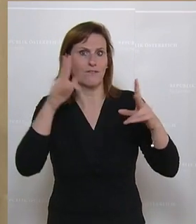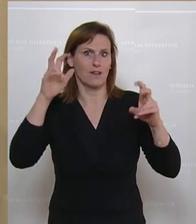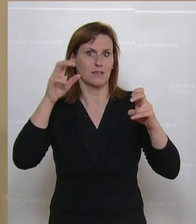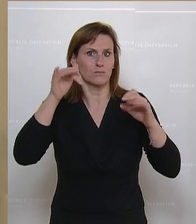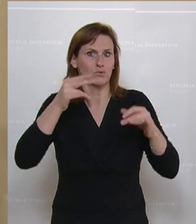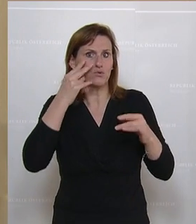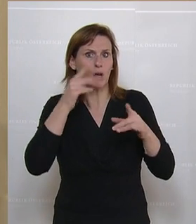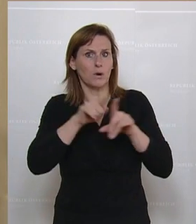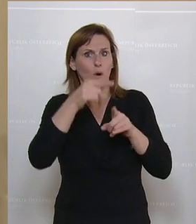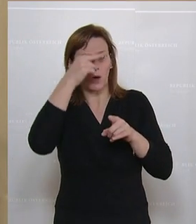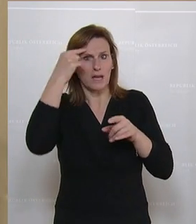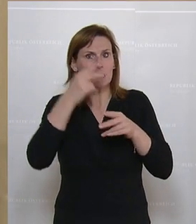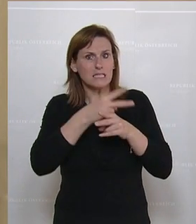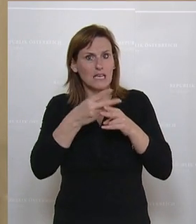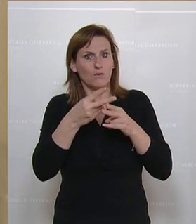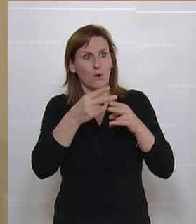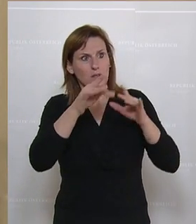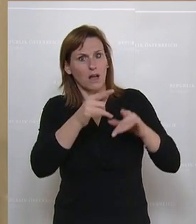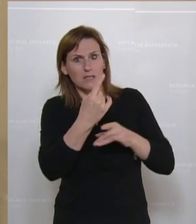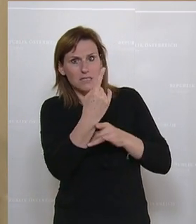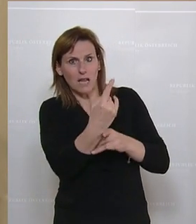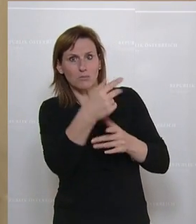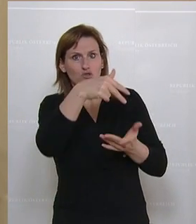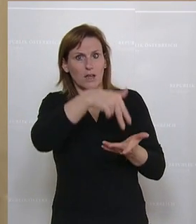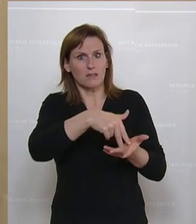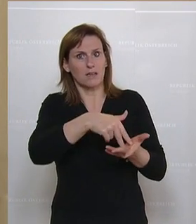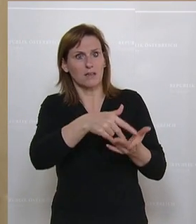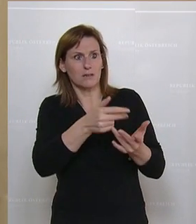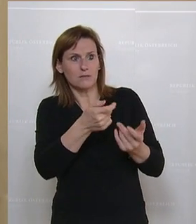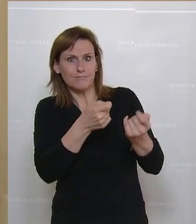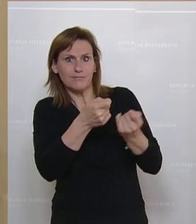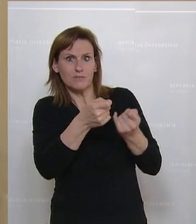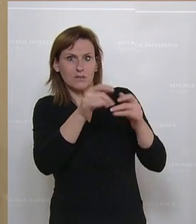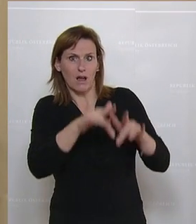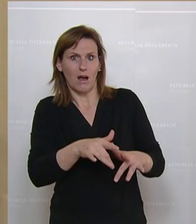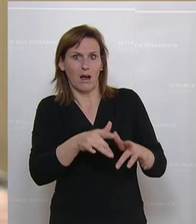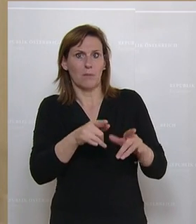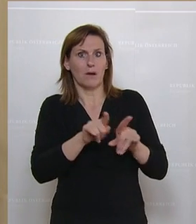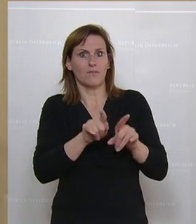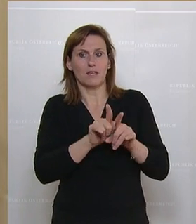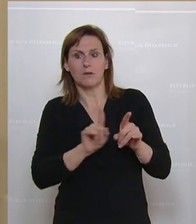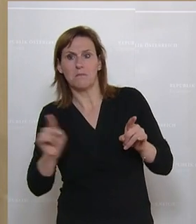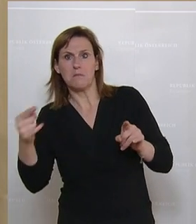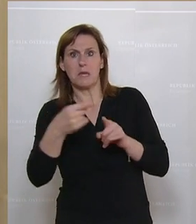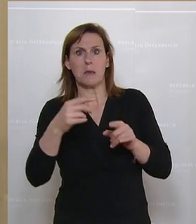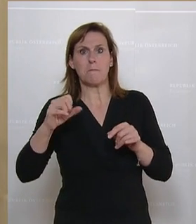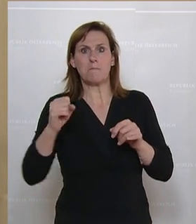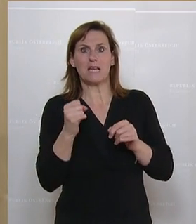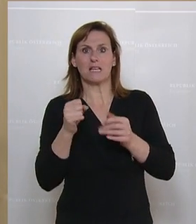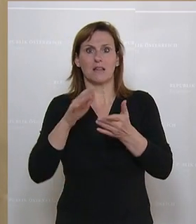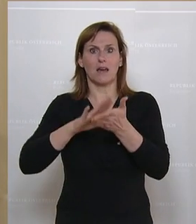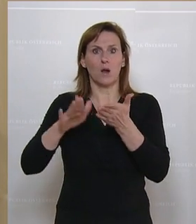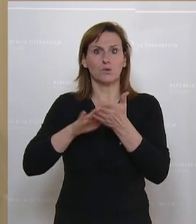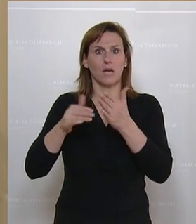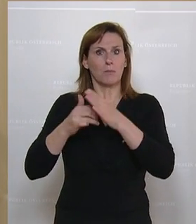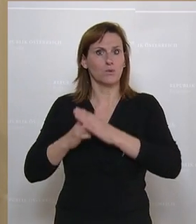am Schluss sinnvolle Verwaltungsstrukturen gibt. Aber Querfinanzierung von Militärausgaben oder anderen Ausgaben wird es sicher nicht